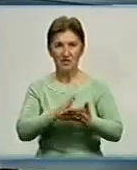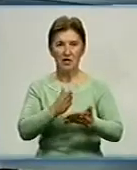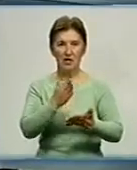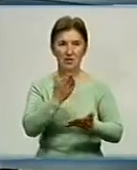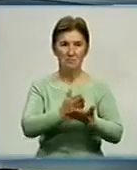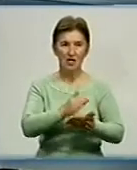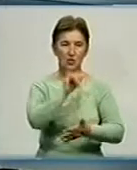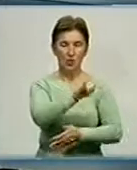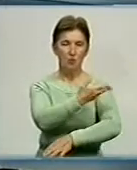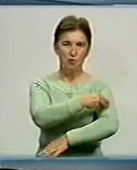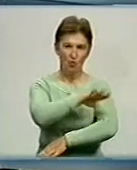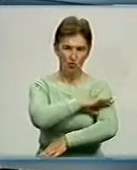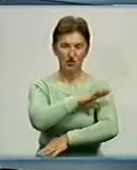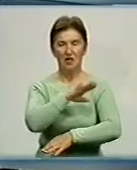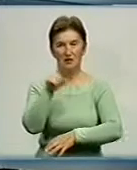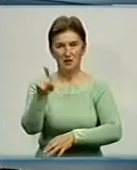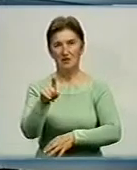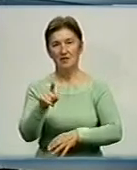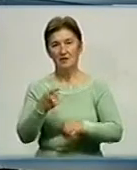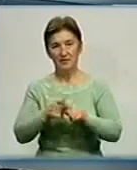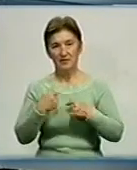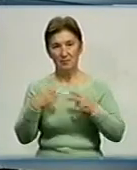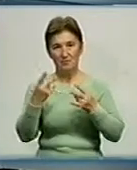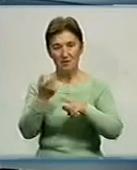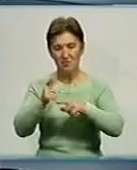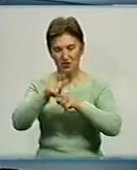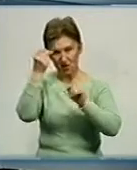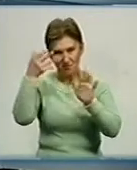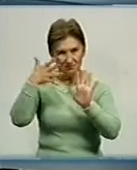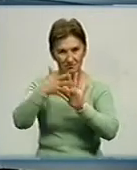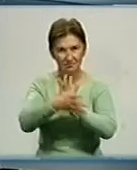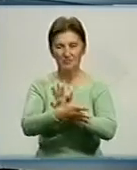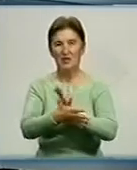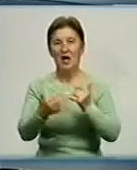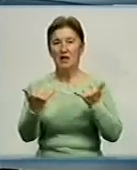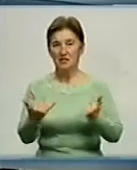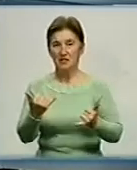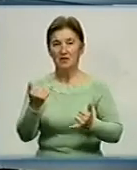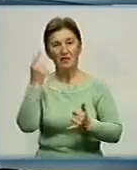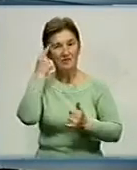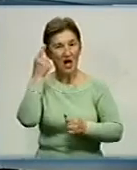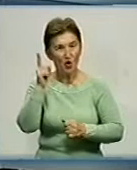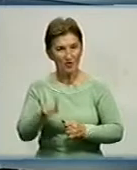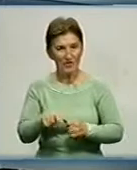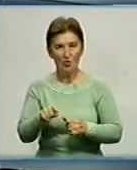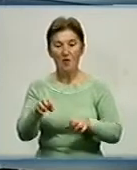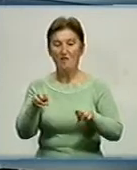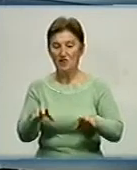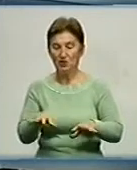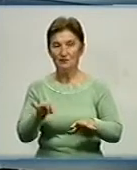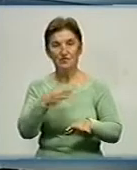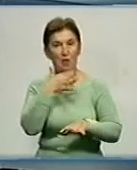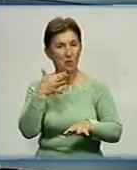треба було більше поглибити наші знання. Крім того, як нам стало відомо, на цьому економічному форумі рішується і багато